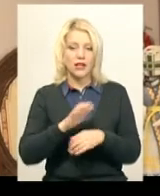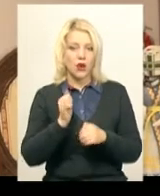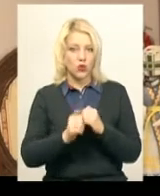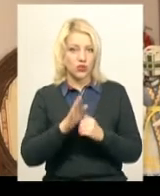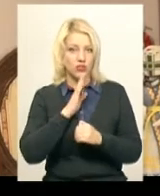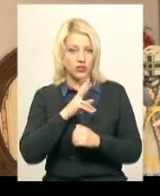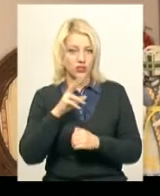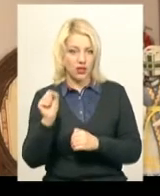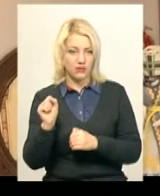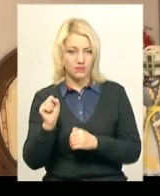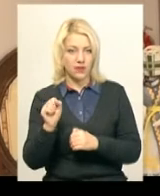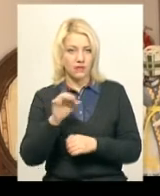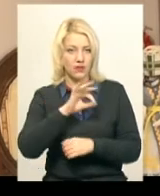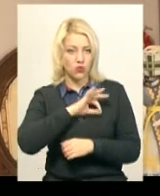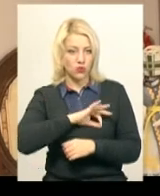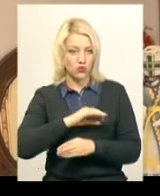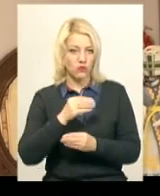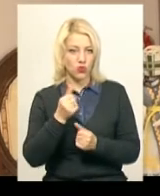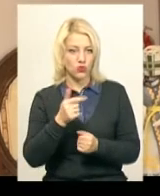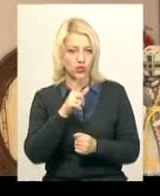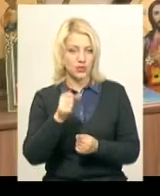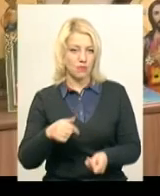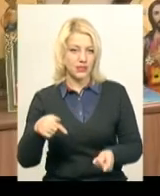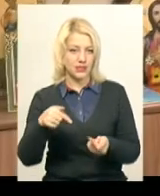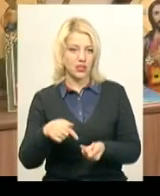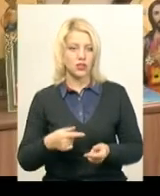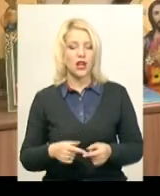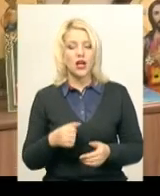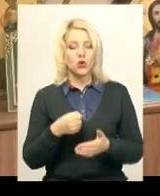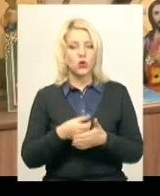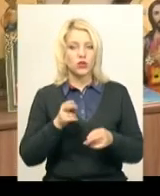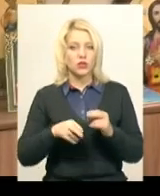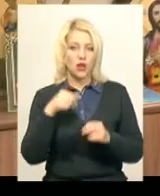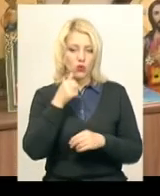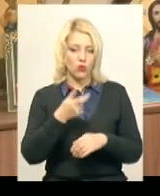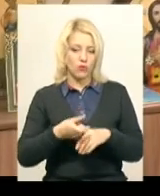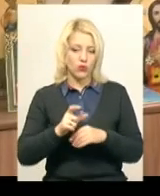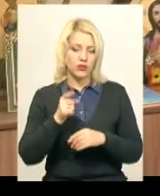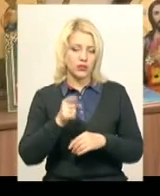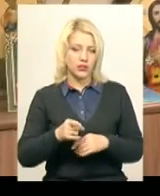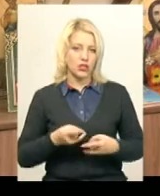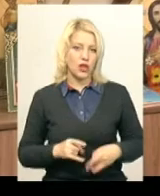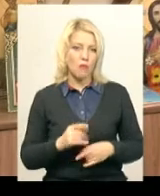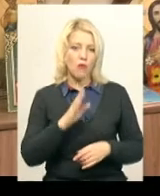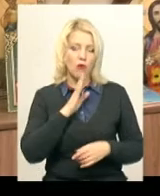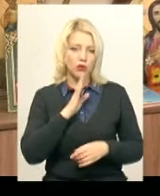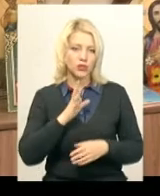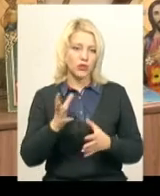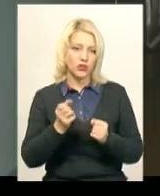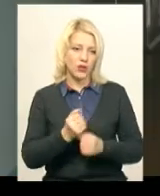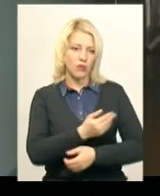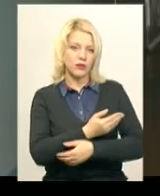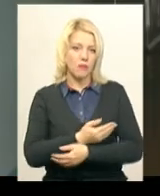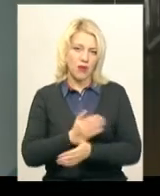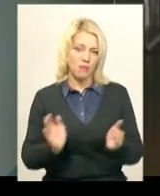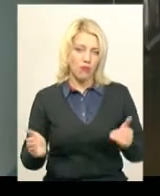жінка використовує кошти за призначенням. До кінця року понад тисячу породіль отримують бебі-бокс, каже Світлана Лукомська.